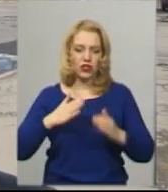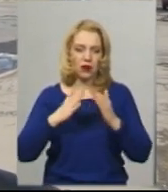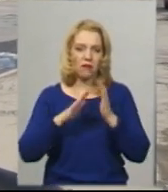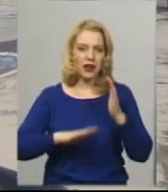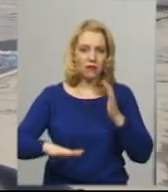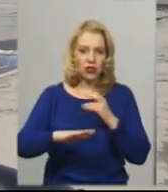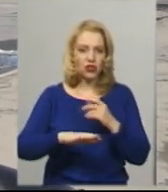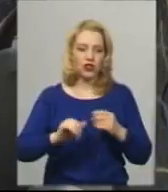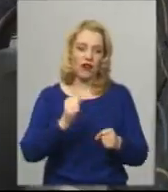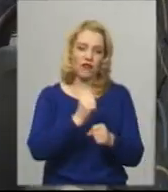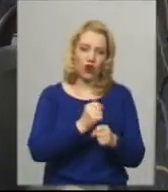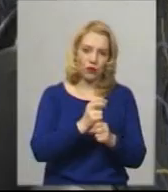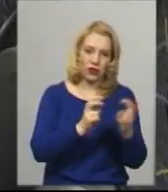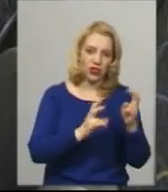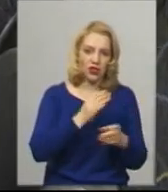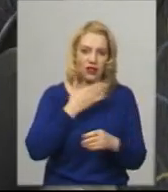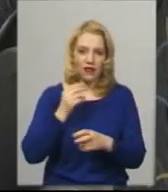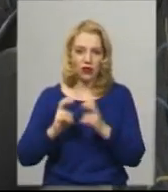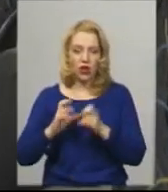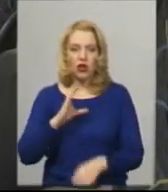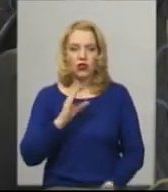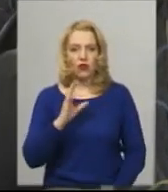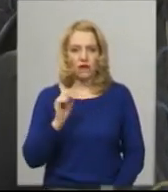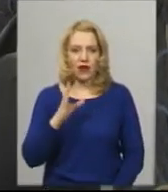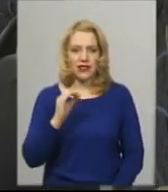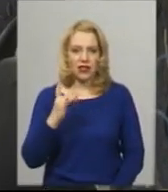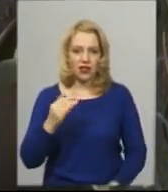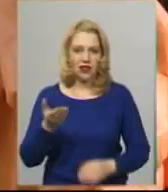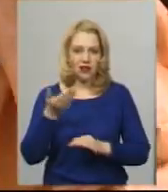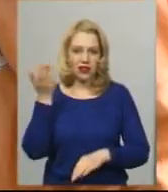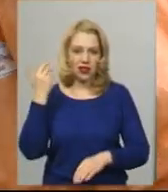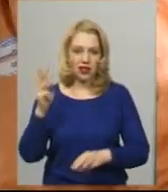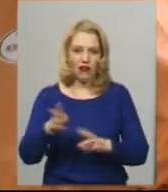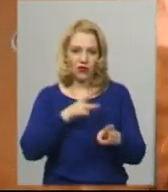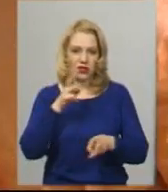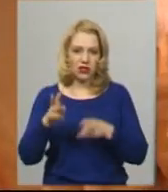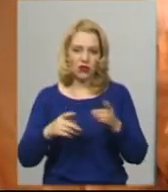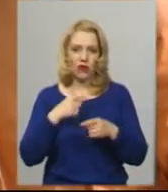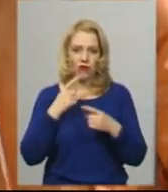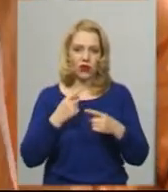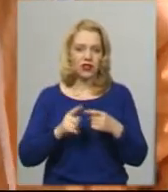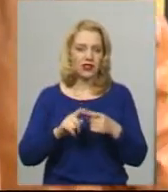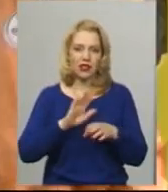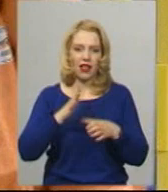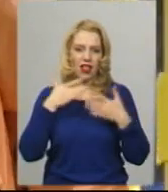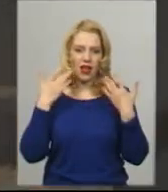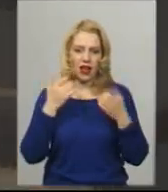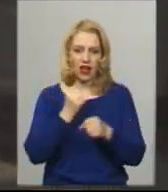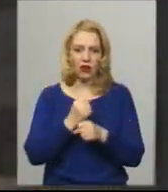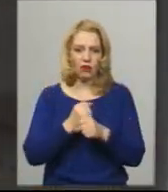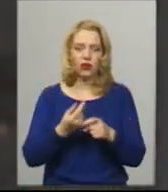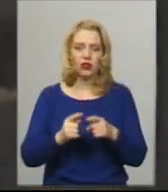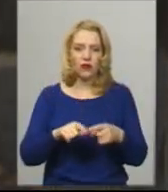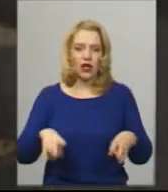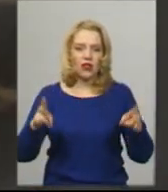невиробничі. Сергій Сува віднедавна дезінфікує комунальний транспорт. Чоловік зізнається, це нелегка робота. Проте вона